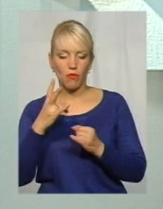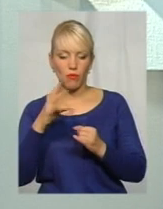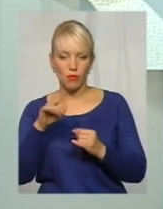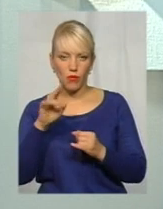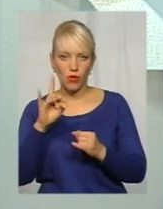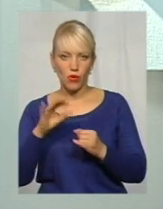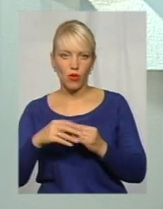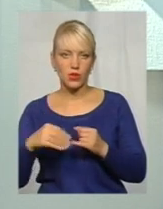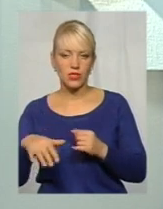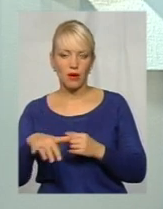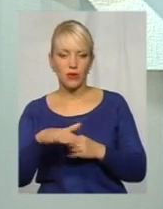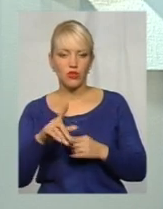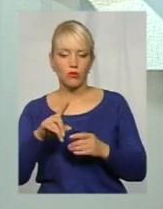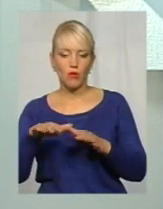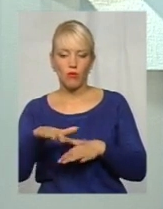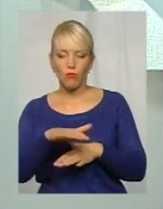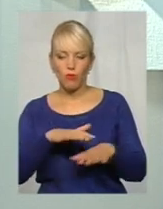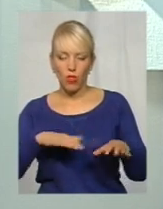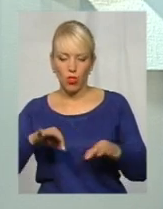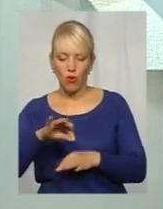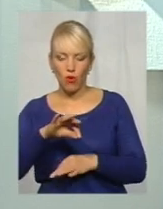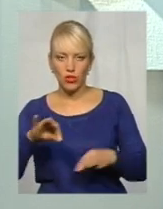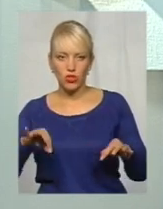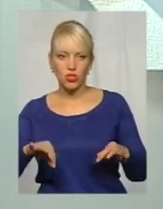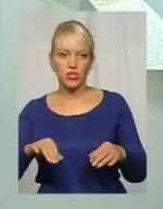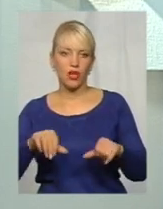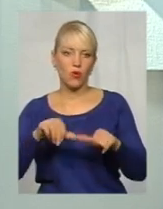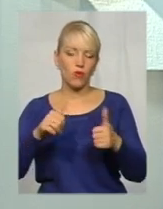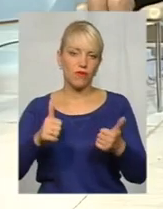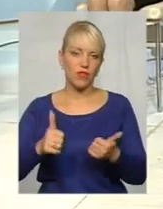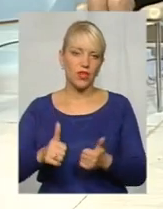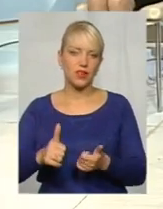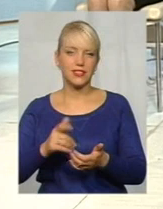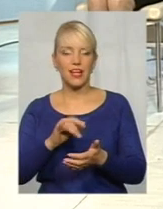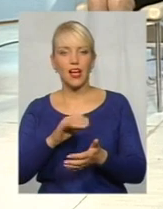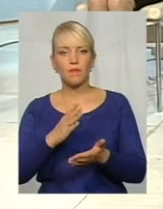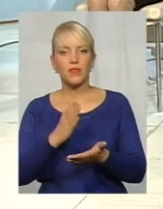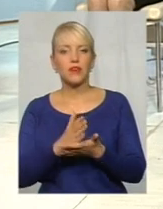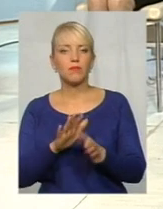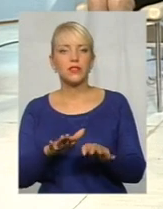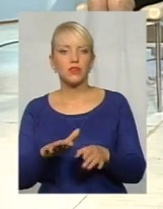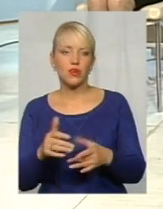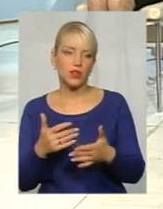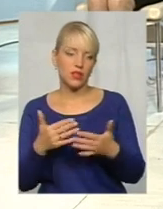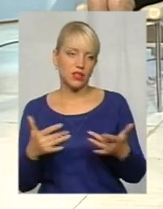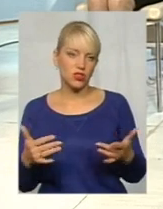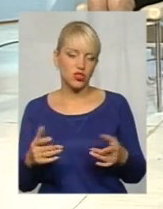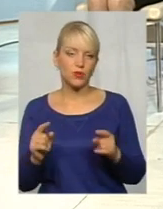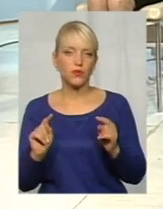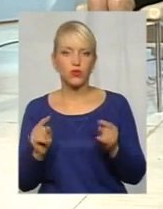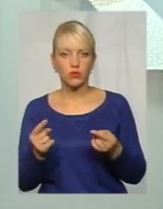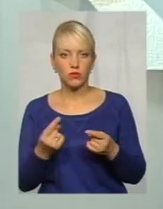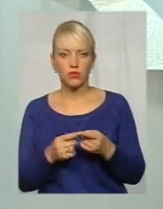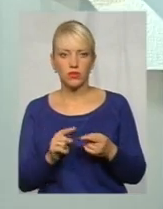площі, конфігурації, місця розтрашування, лінійних проміру і всіх інших ідентифікуючих ознак. Чому?